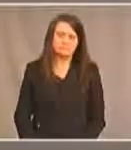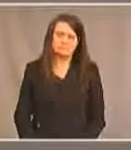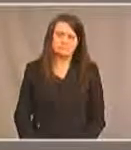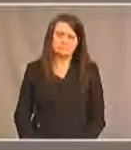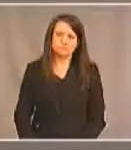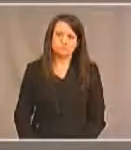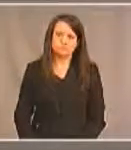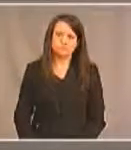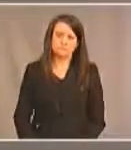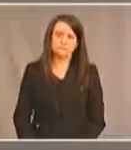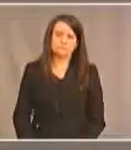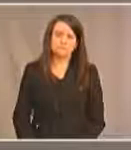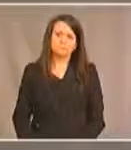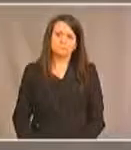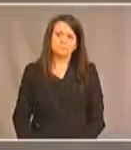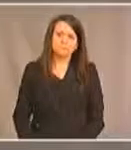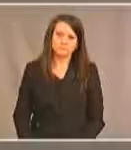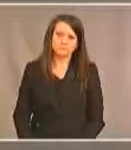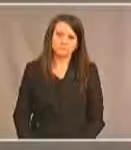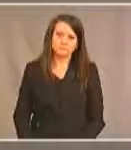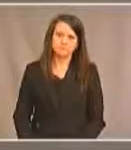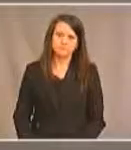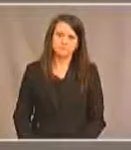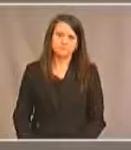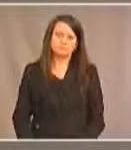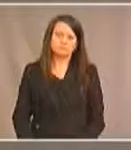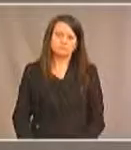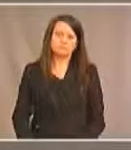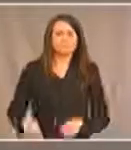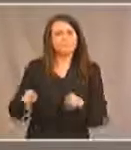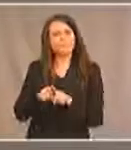Il s'agit d'adapter le message, les méthodes de communication du message.